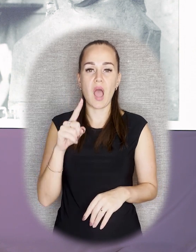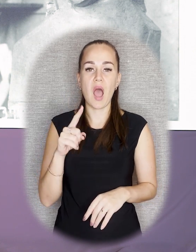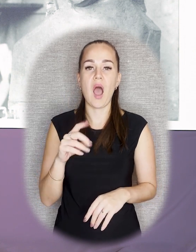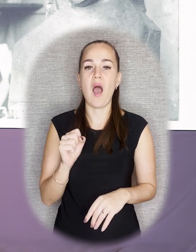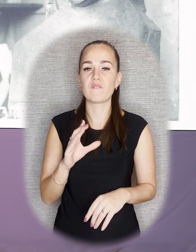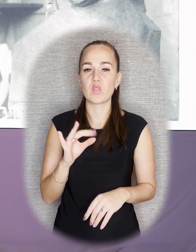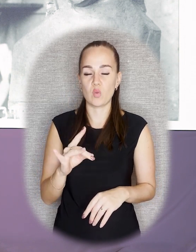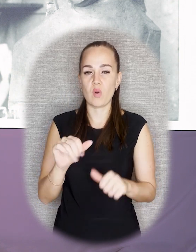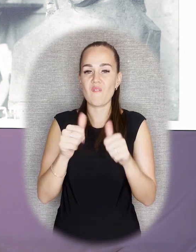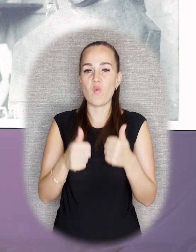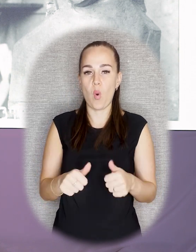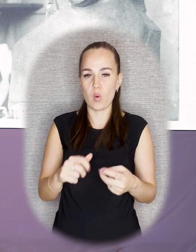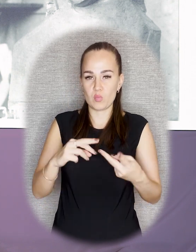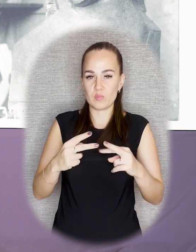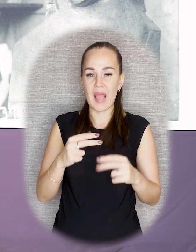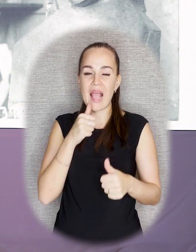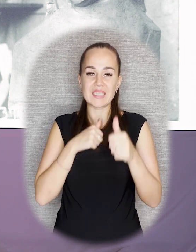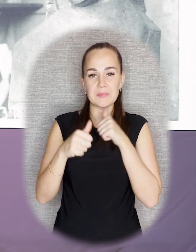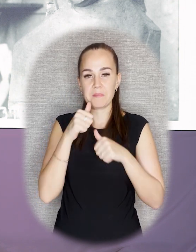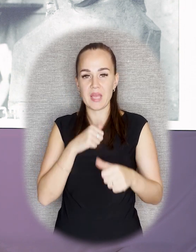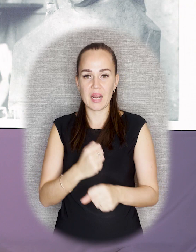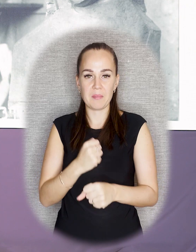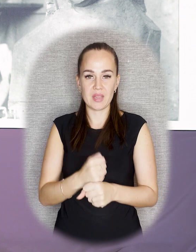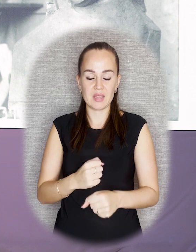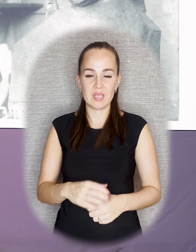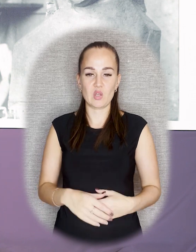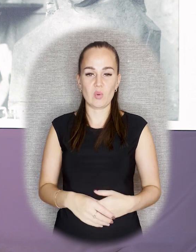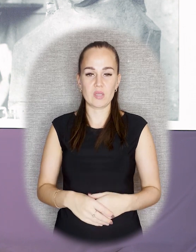пересобирает форму и экспериментирует с ней.